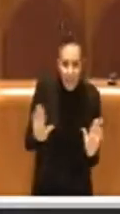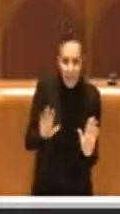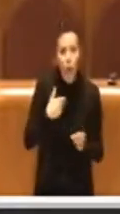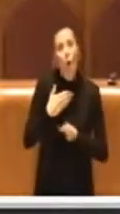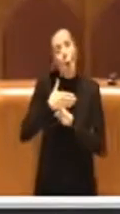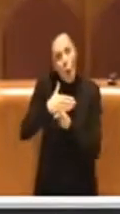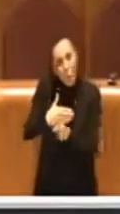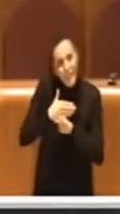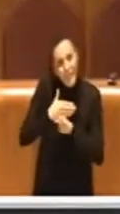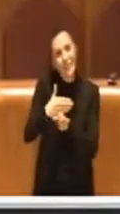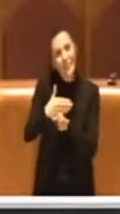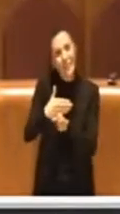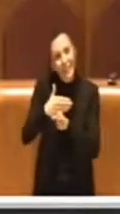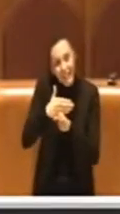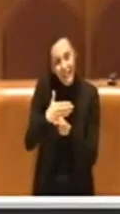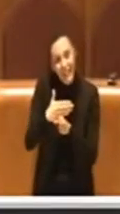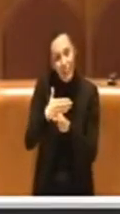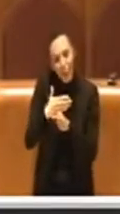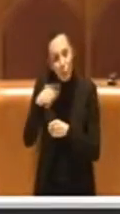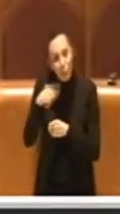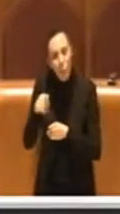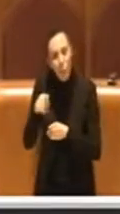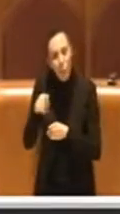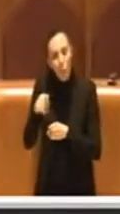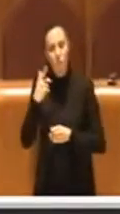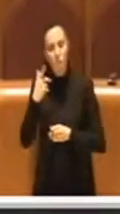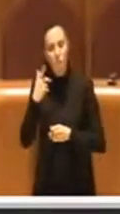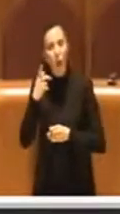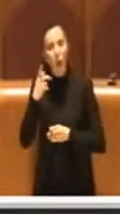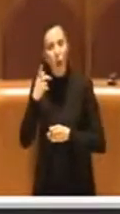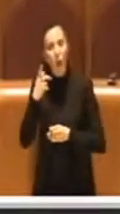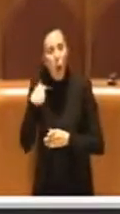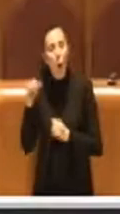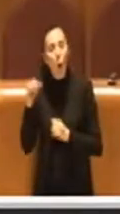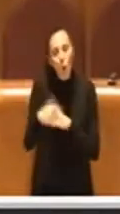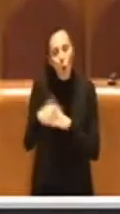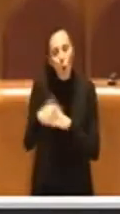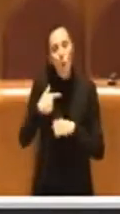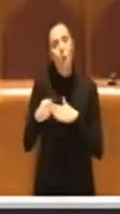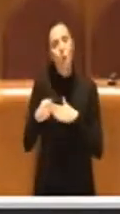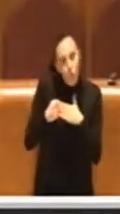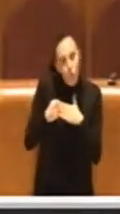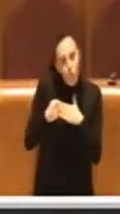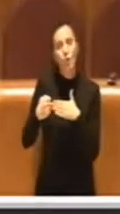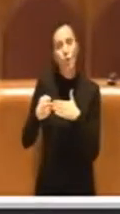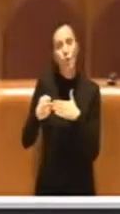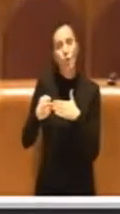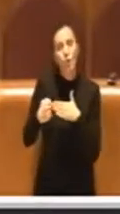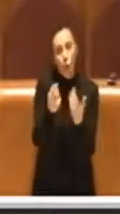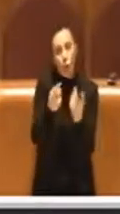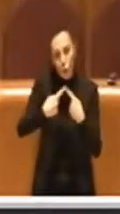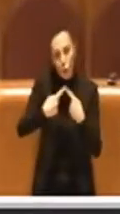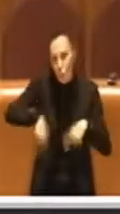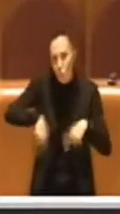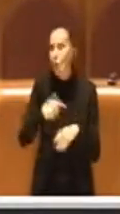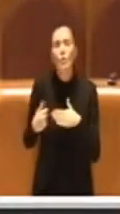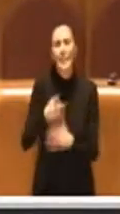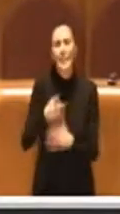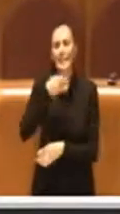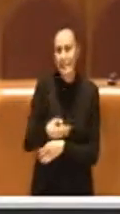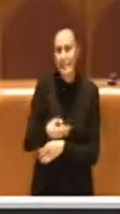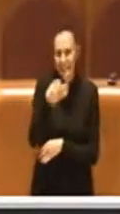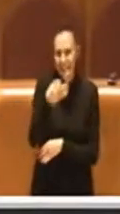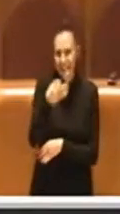doglianze dell'opposizione, l'ho sempre sostenuto, lo sostengo ora, l'ho sostenuto in commissione, lo sostengo sempre. Queste